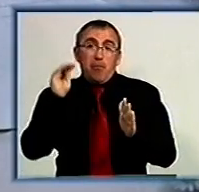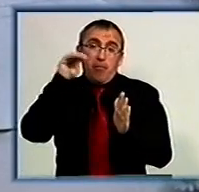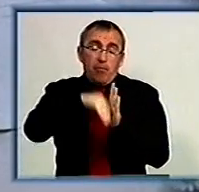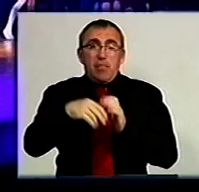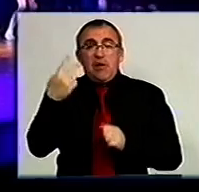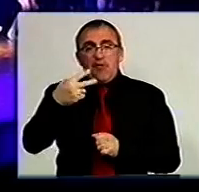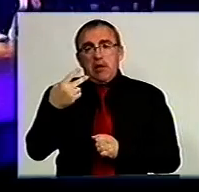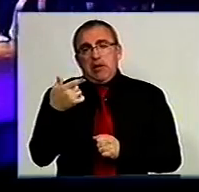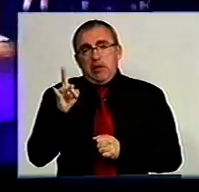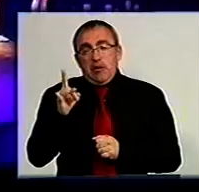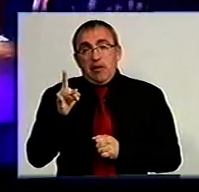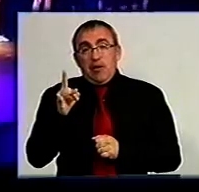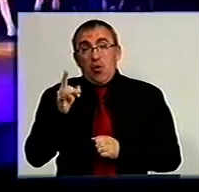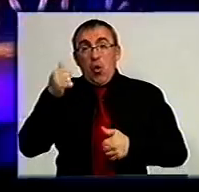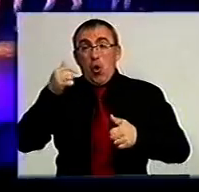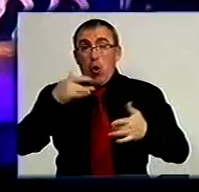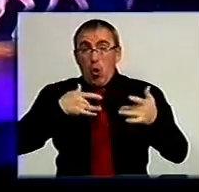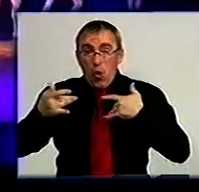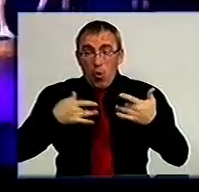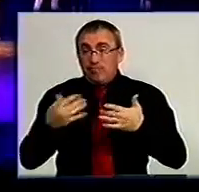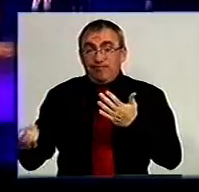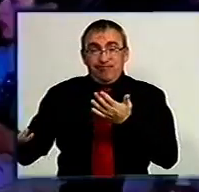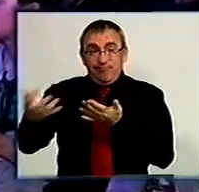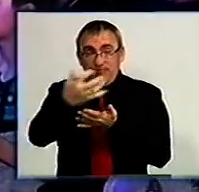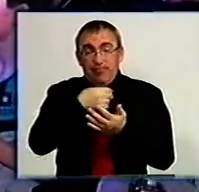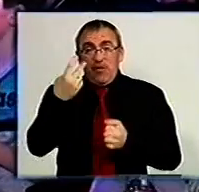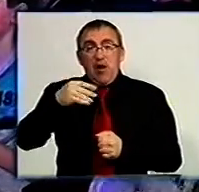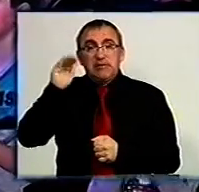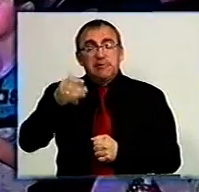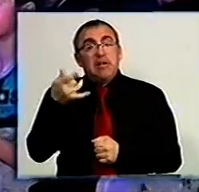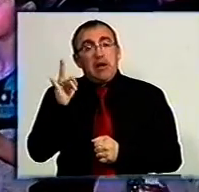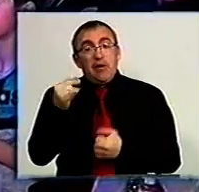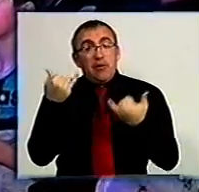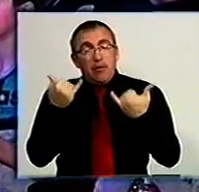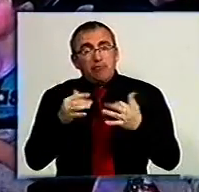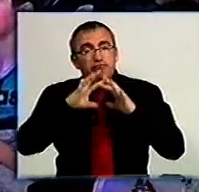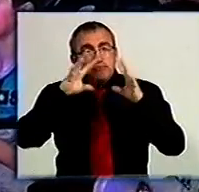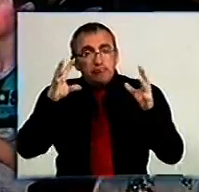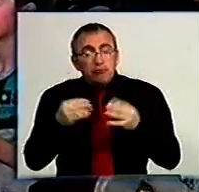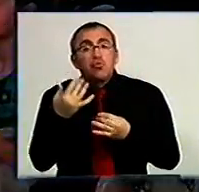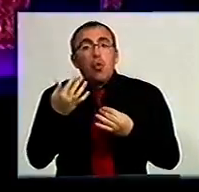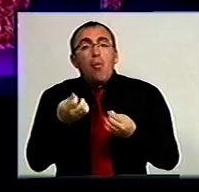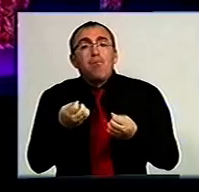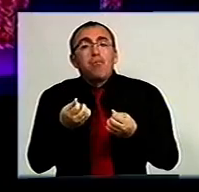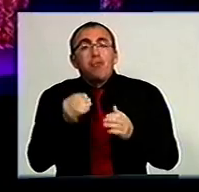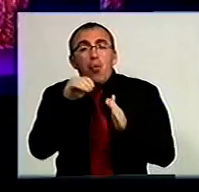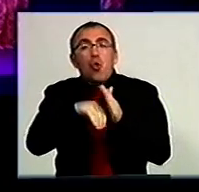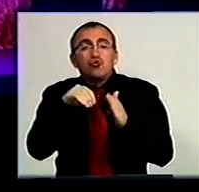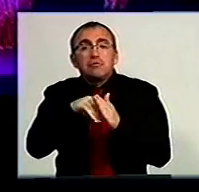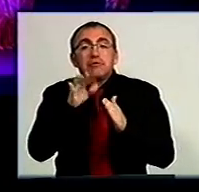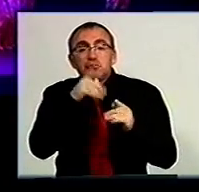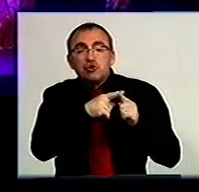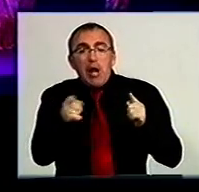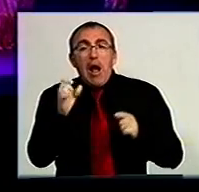20 гривень. Під час концерту волонтери зібрали понад 20 тисяч гривень. Нині підраховують, скільки пожертв всього мають за час